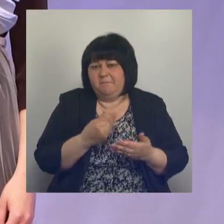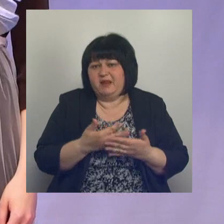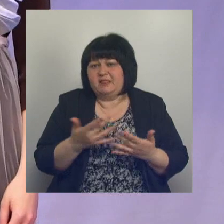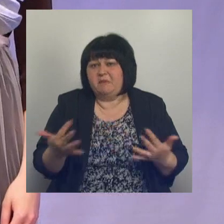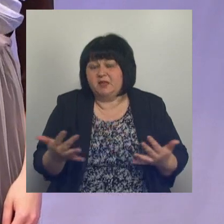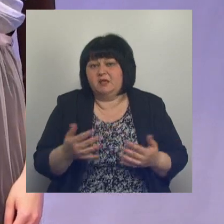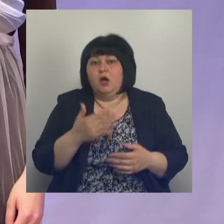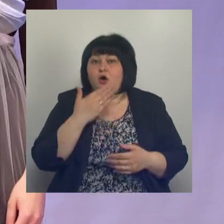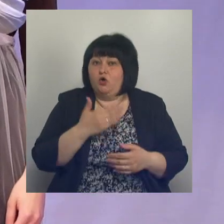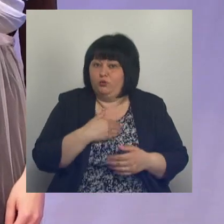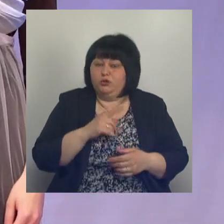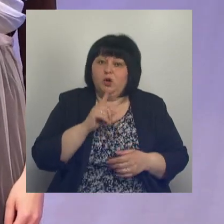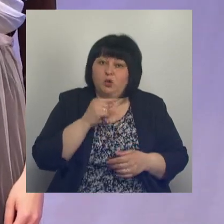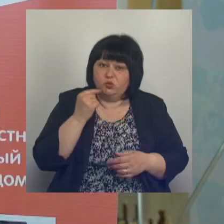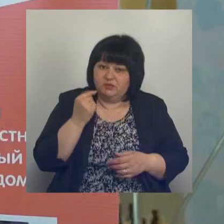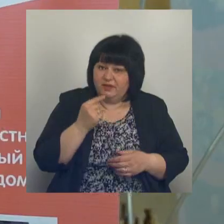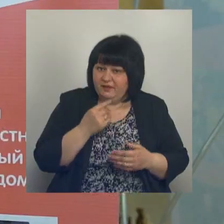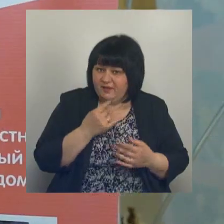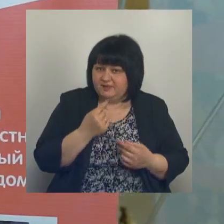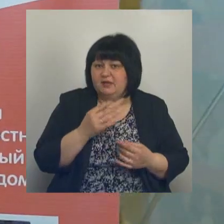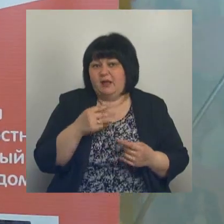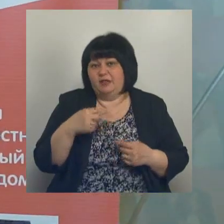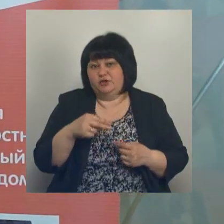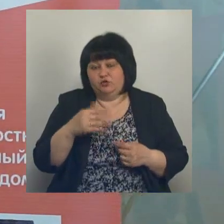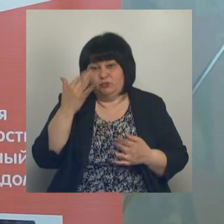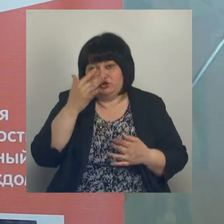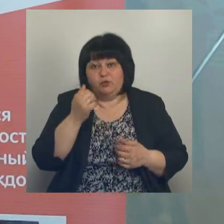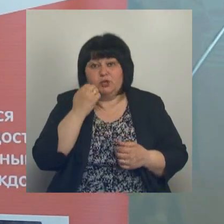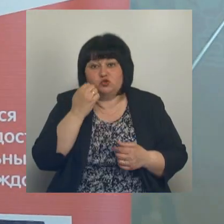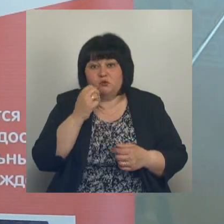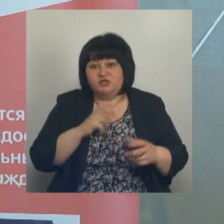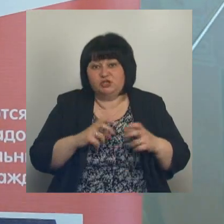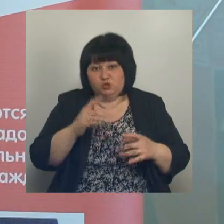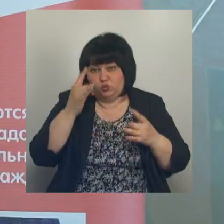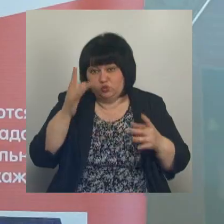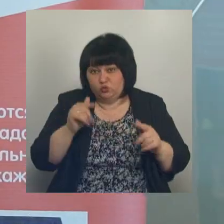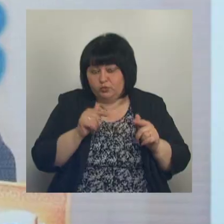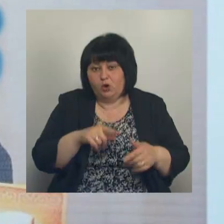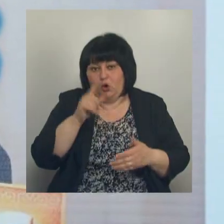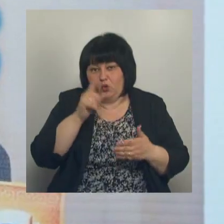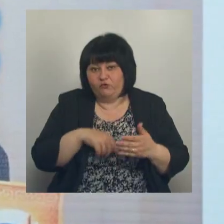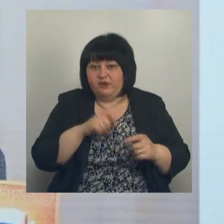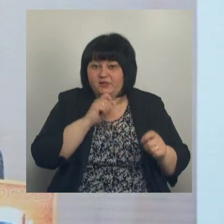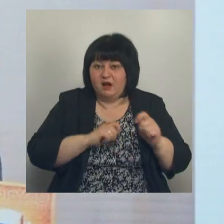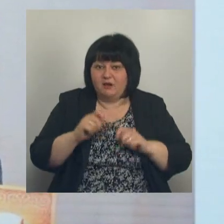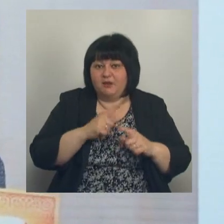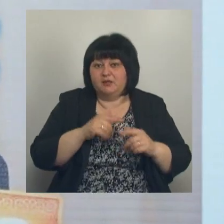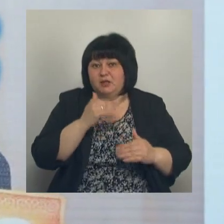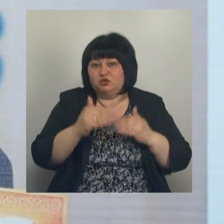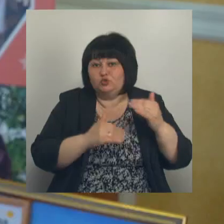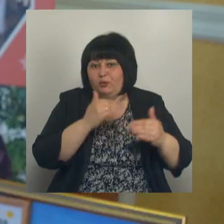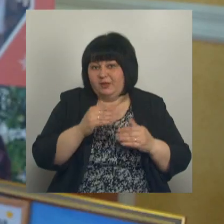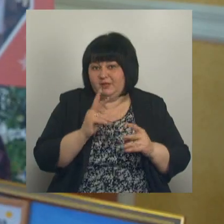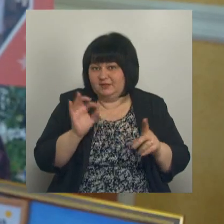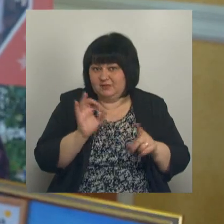натура больше любит русский язык и литературу. Мечтает поступить в Московский институт культуры. Уверена, награды – это ступени к поставленной